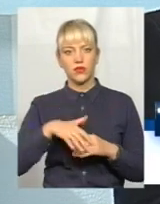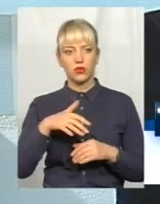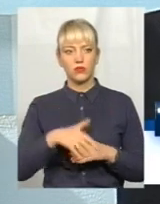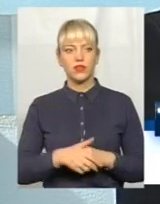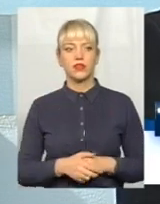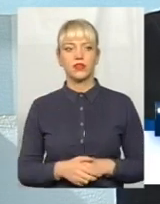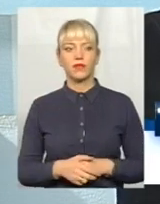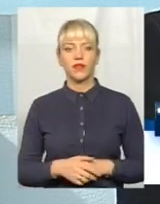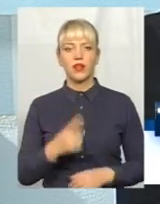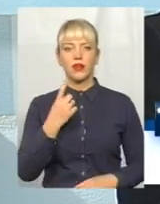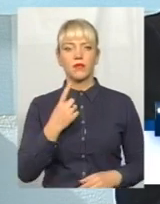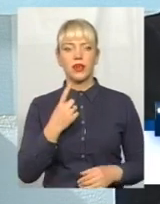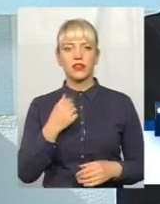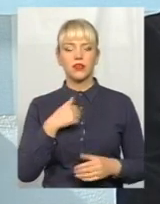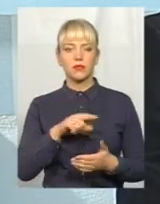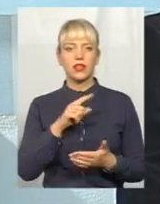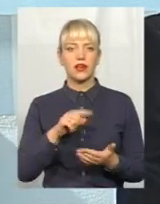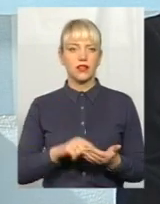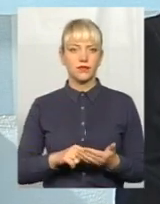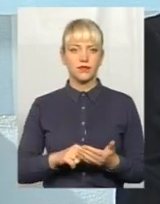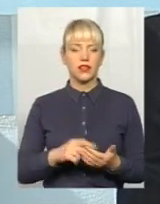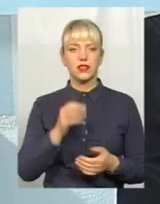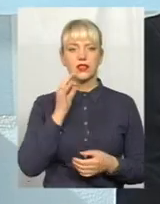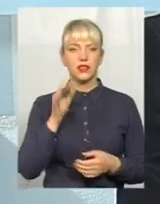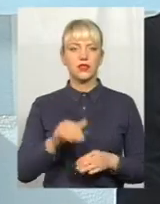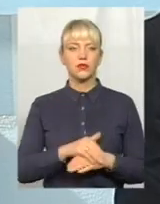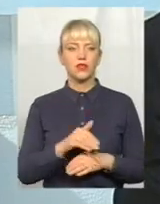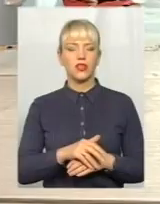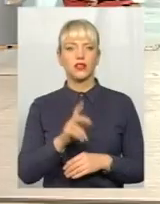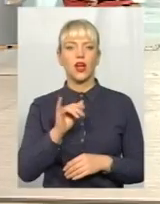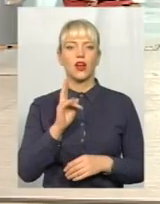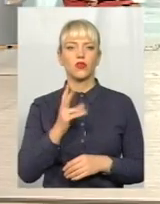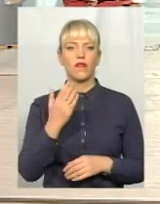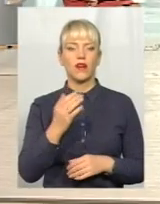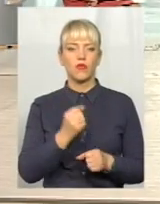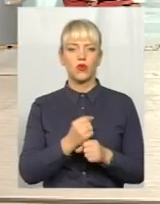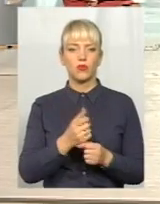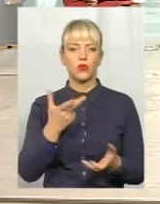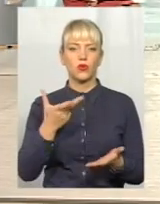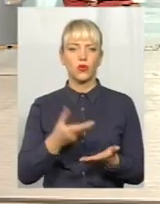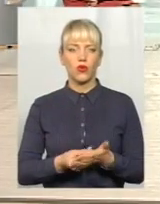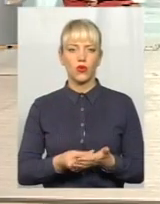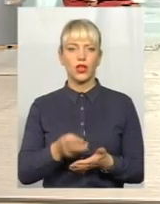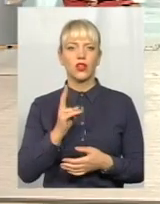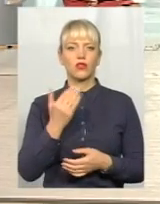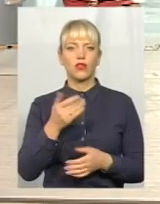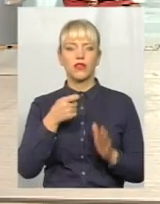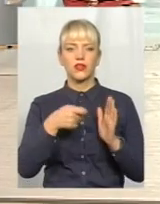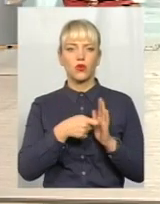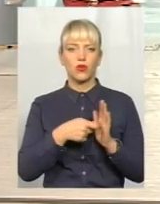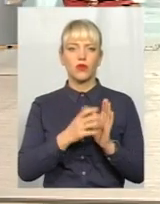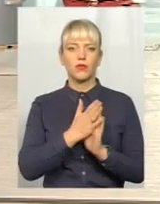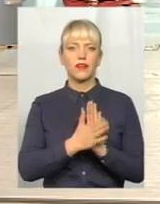І перше мене питання, скажіть, будь ласка, а хто вам уколи робить? А хто вас там кормить, мить?